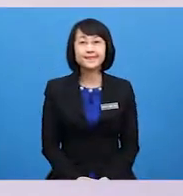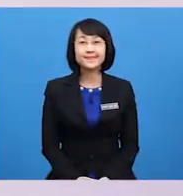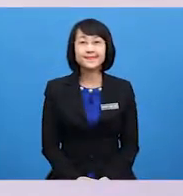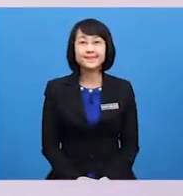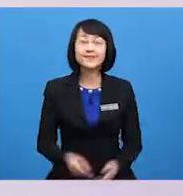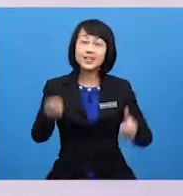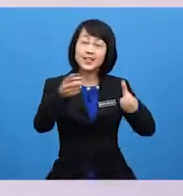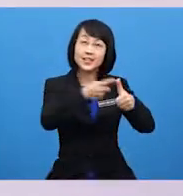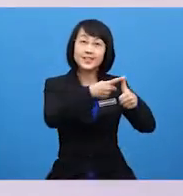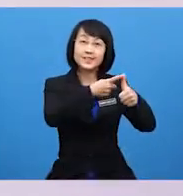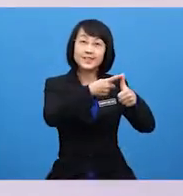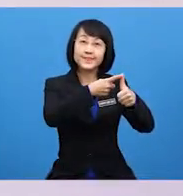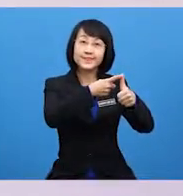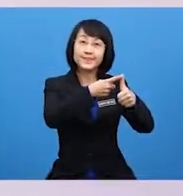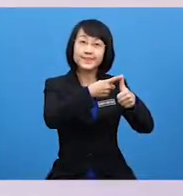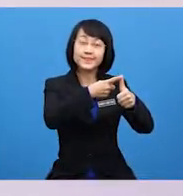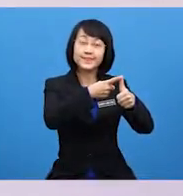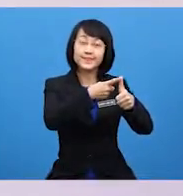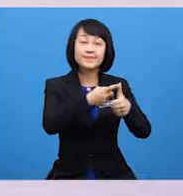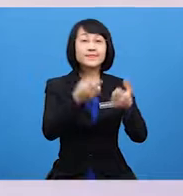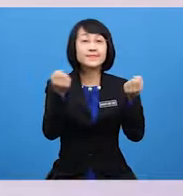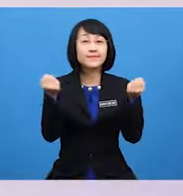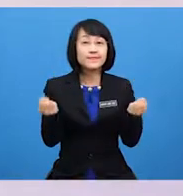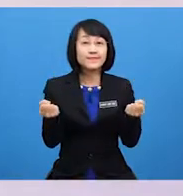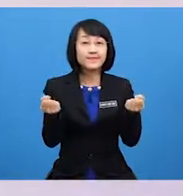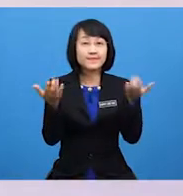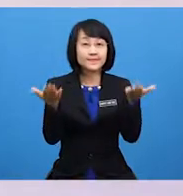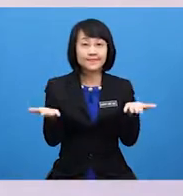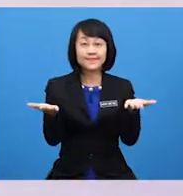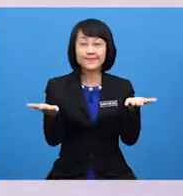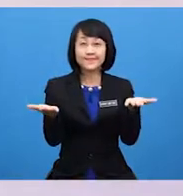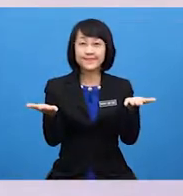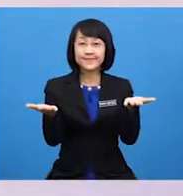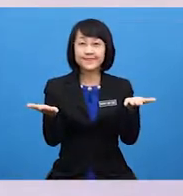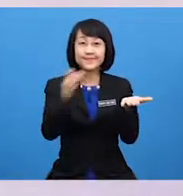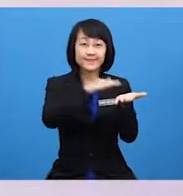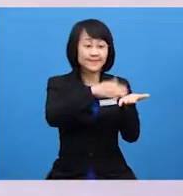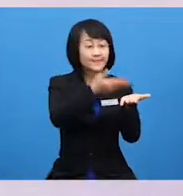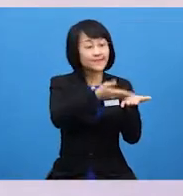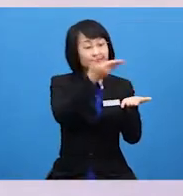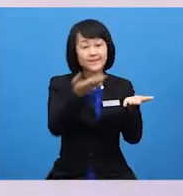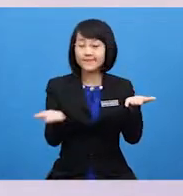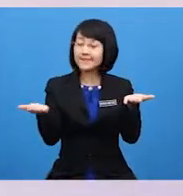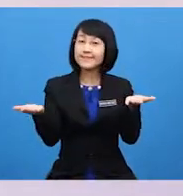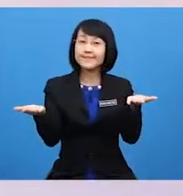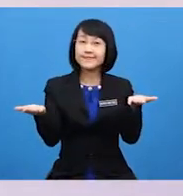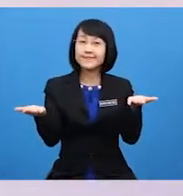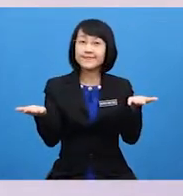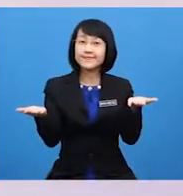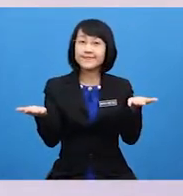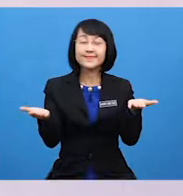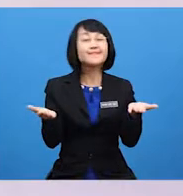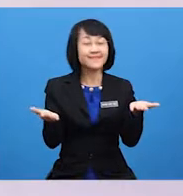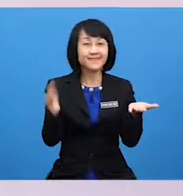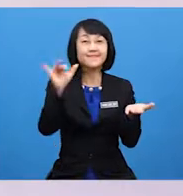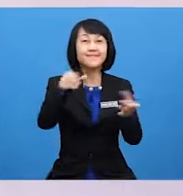Firstly, put both hands forward with the palms facing up Yes,